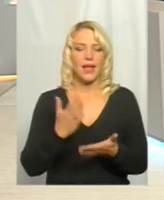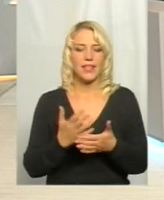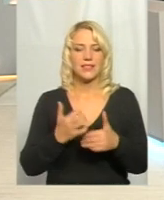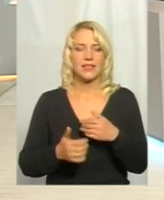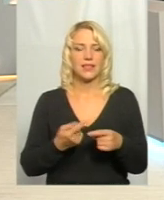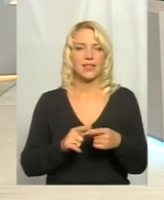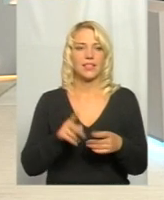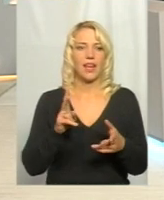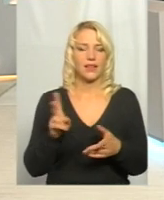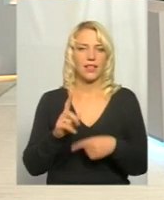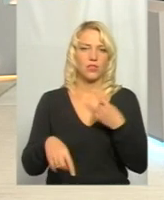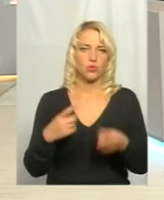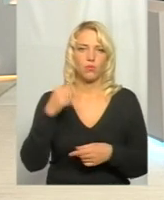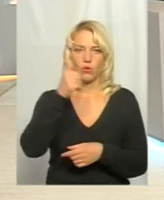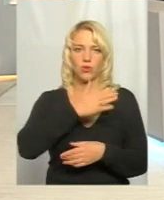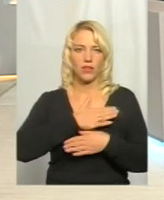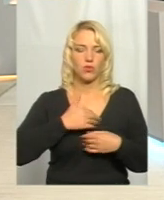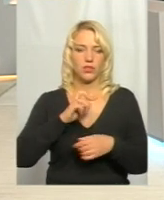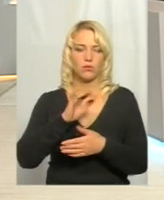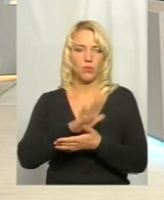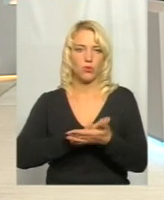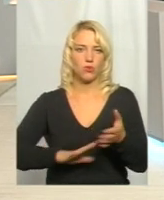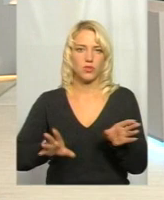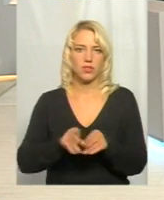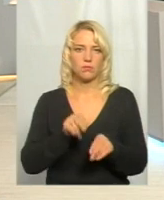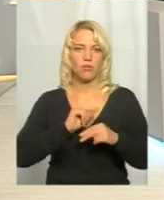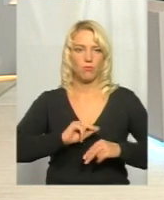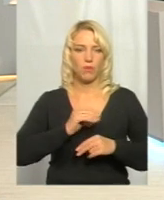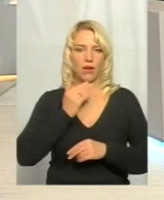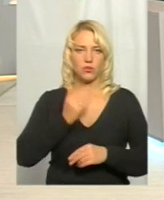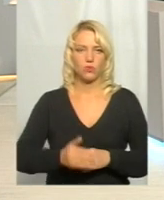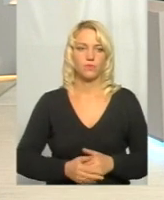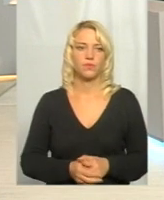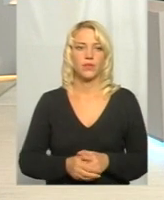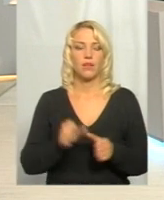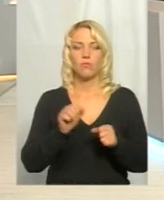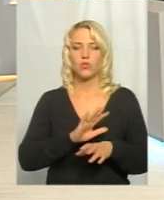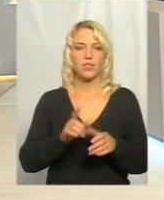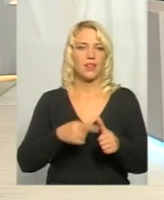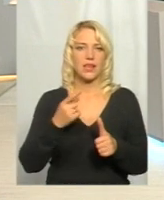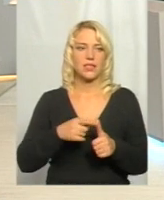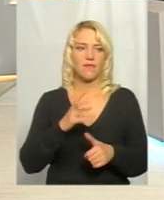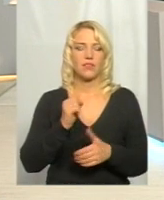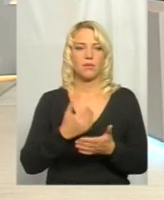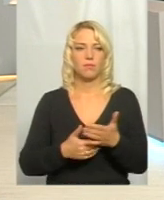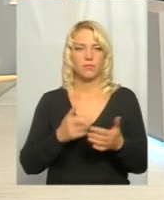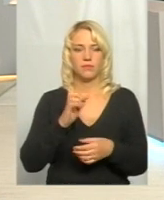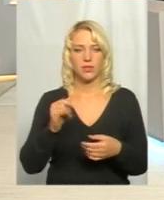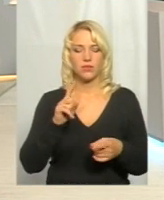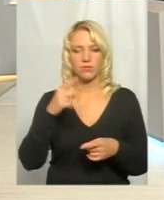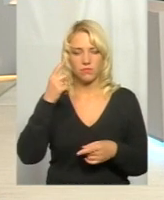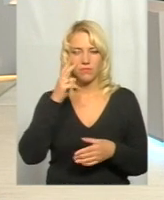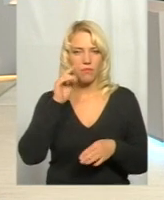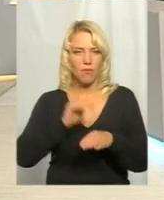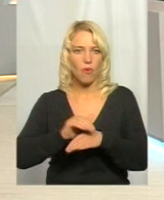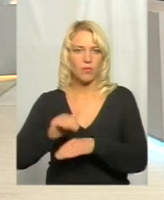такі, от з якими б наступного року не хотілося продовжувати співпрацю? Можете не називати, а хоча б помітили вже